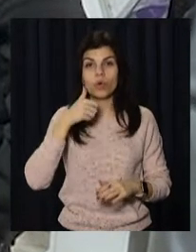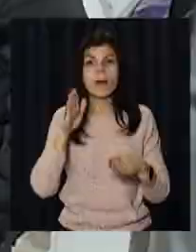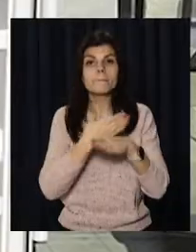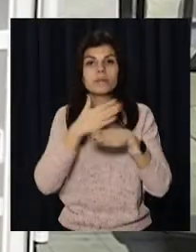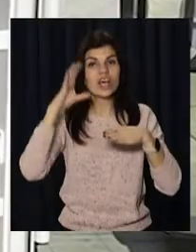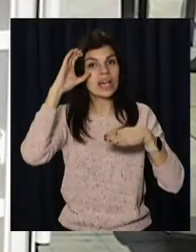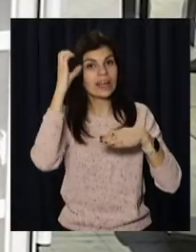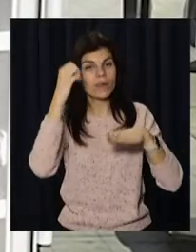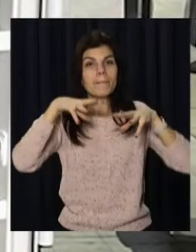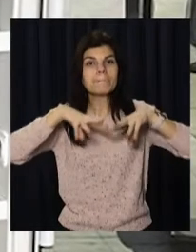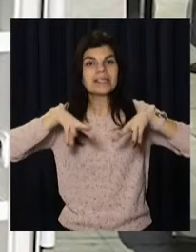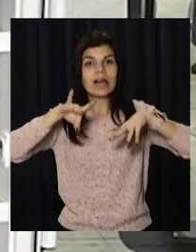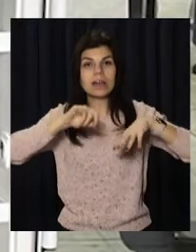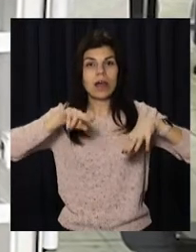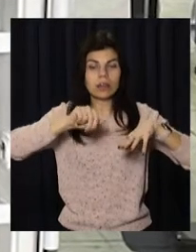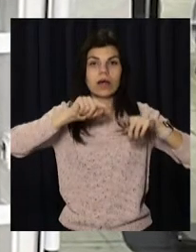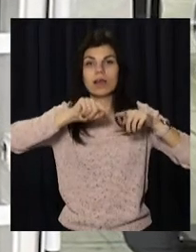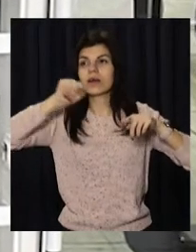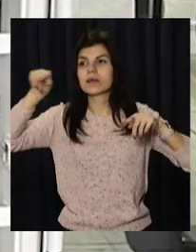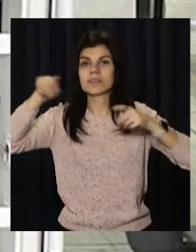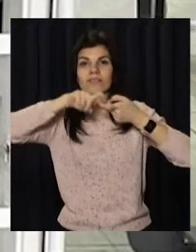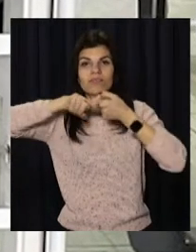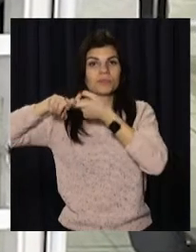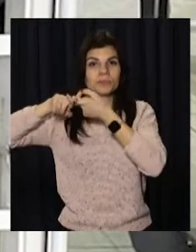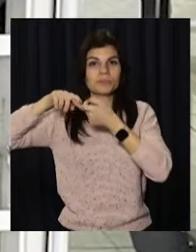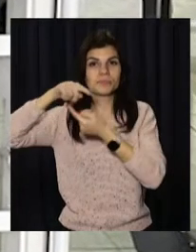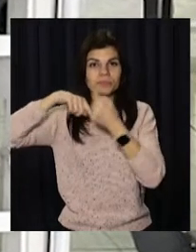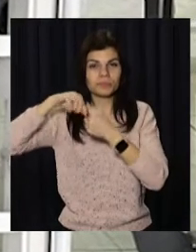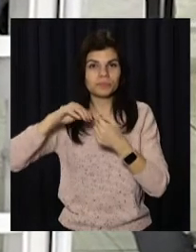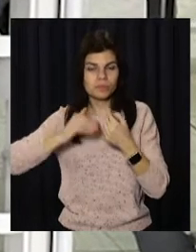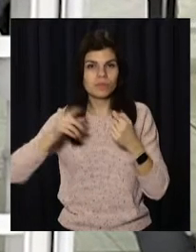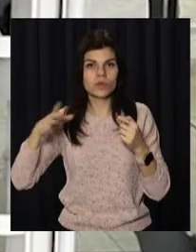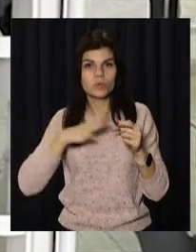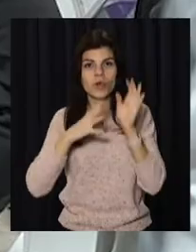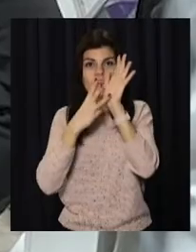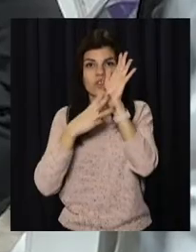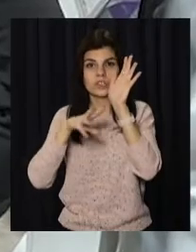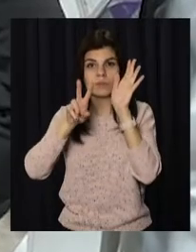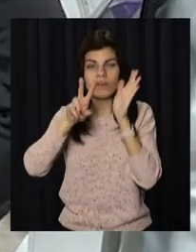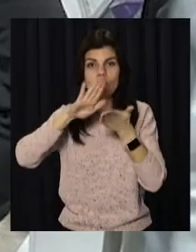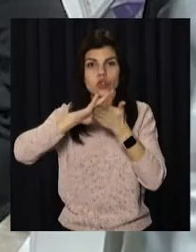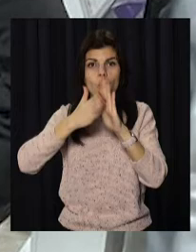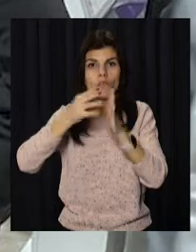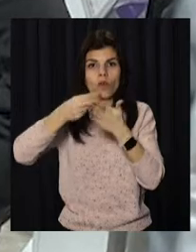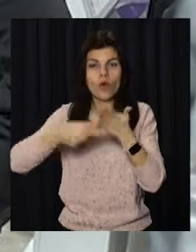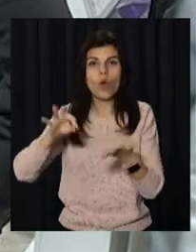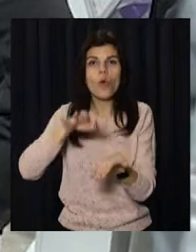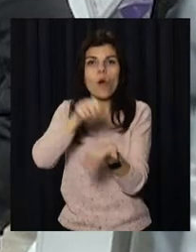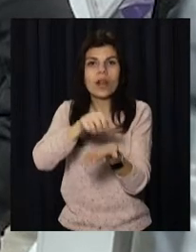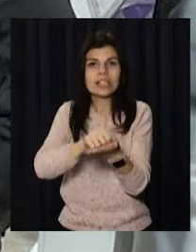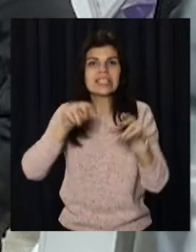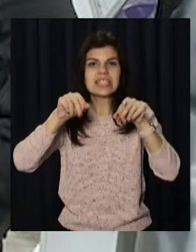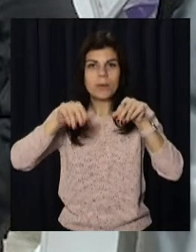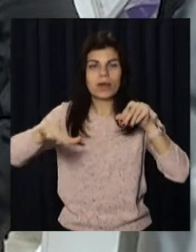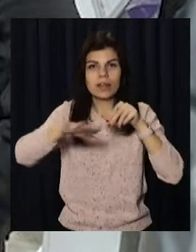Криворізькою міською радою та з одним з містоутворюючих підприємств укладено 82 договори – оренди земельних ділянок.